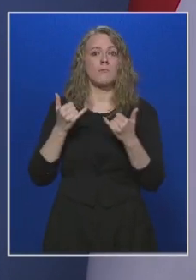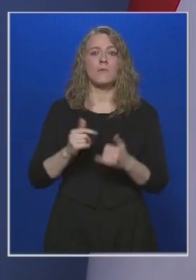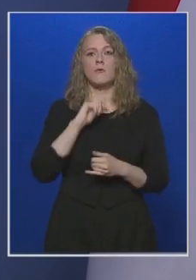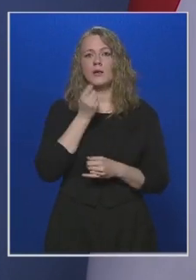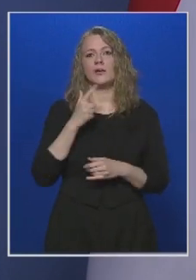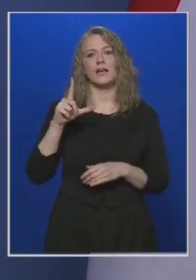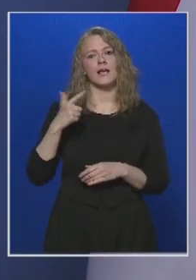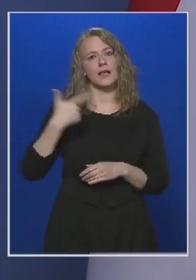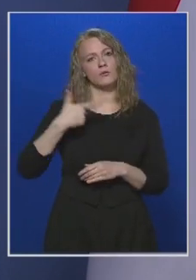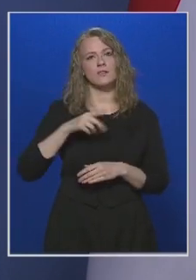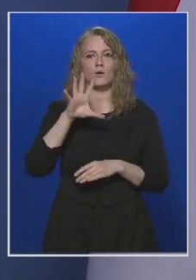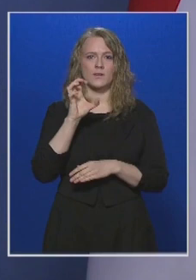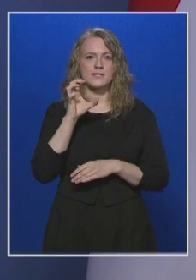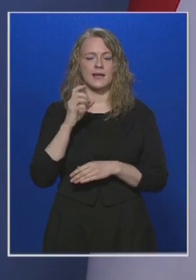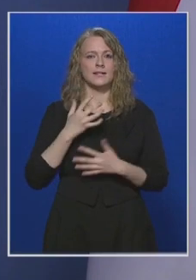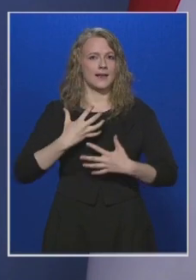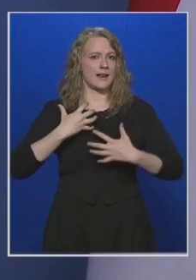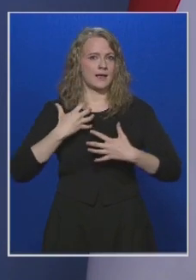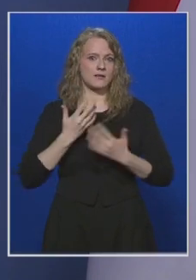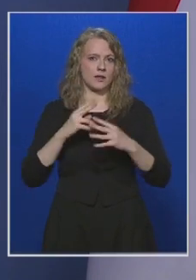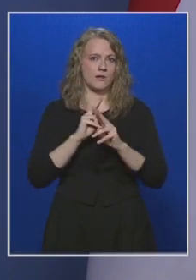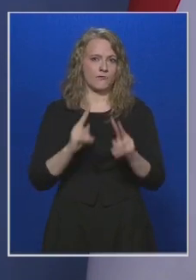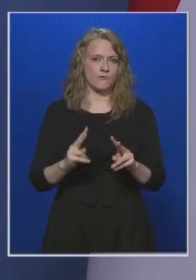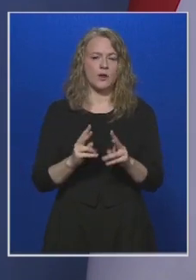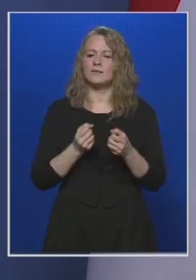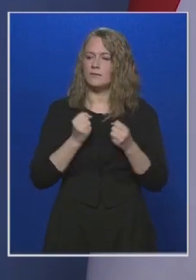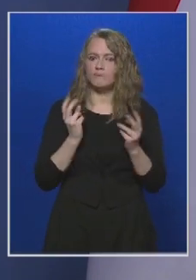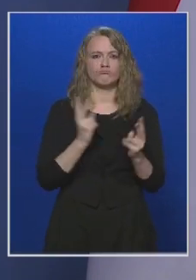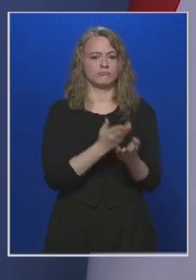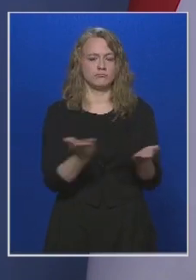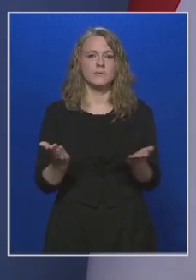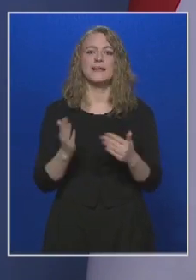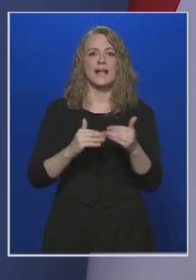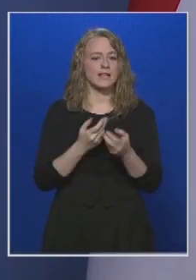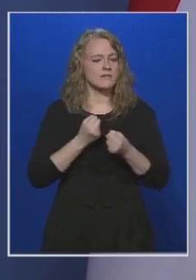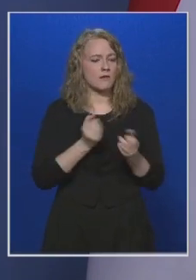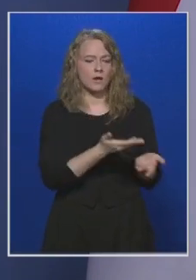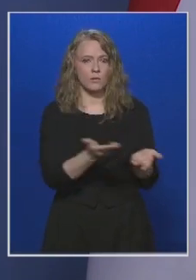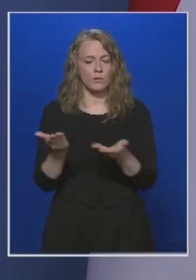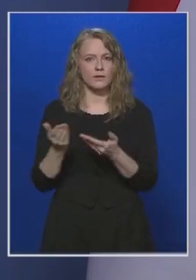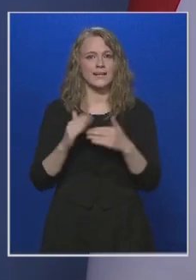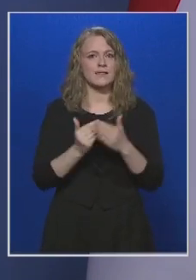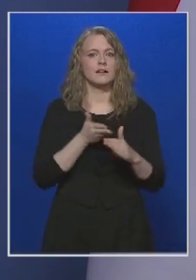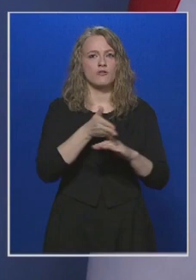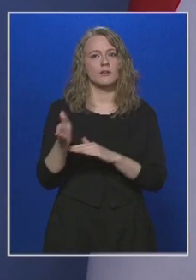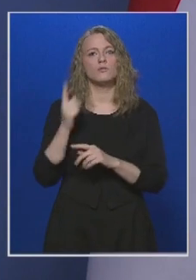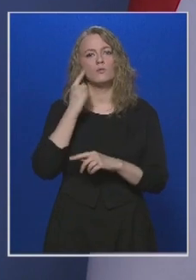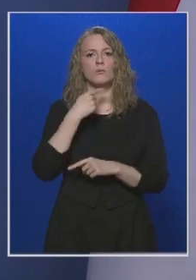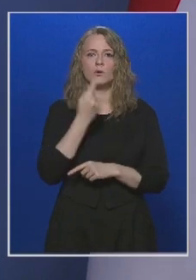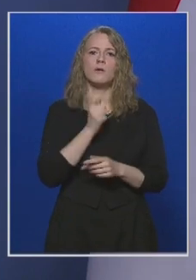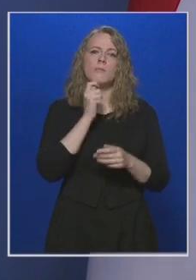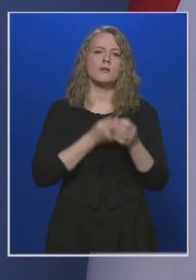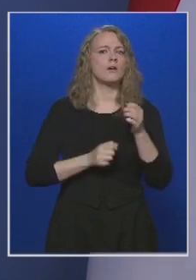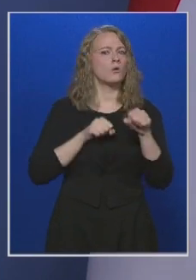2500 lélegeztetőgép, ami rendelkezésre áll szabadon a kezelésekhez. Azt tudjuk mondani, hogy a magyar kormány